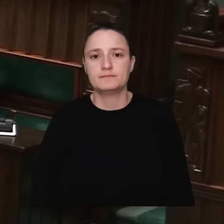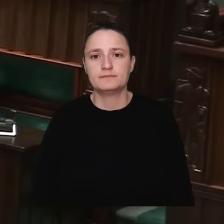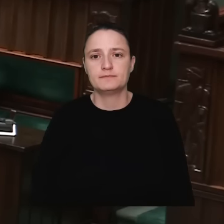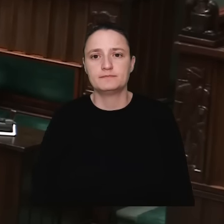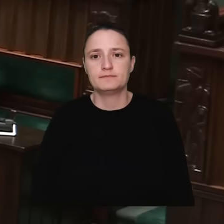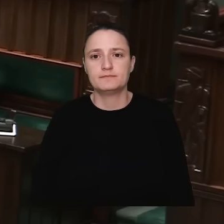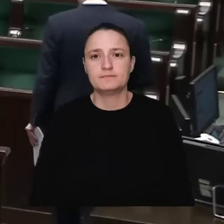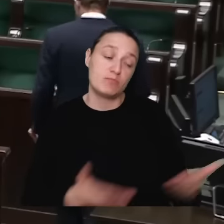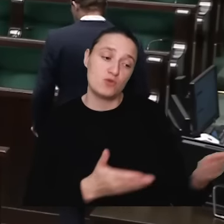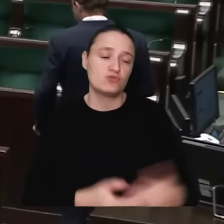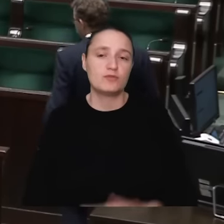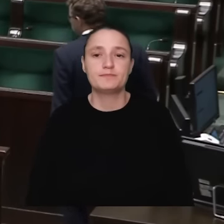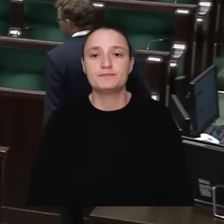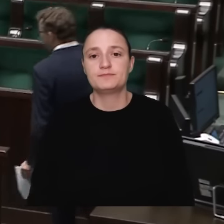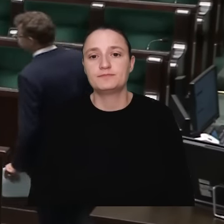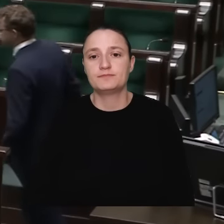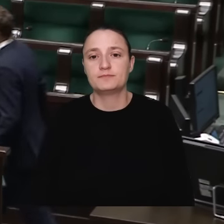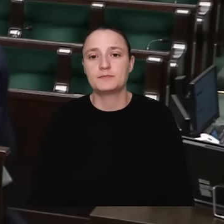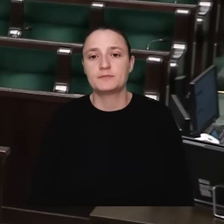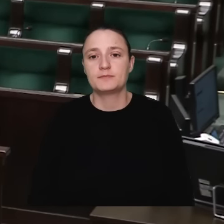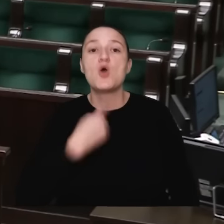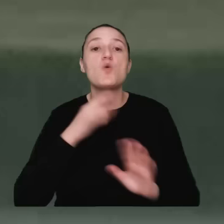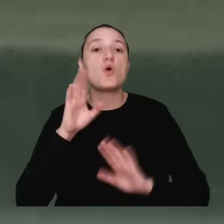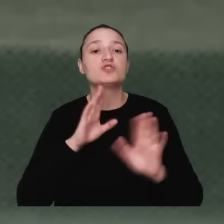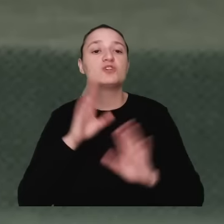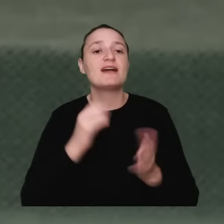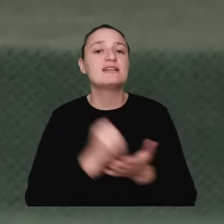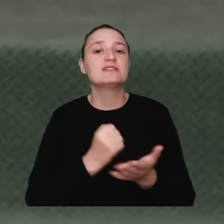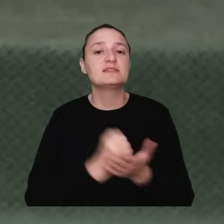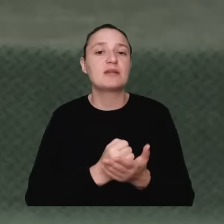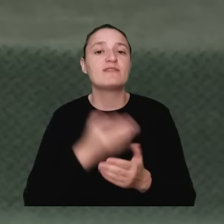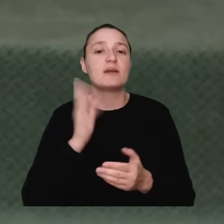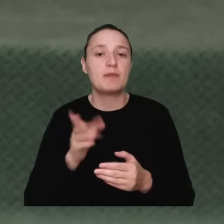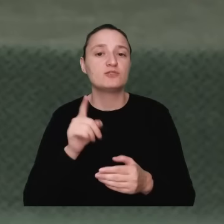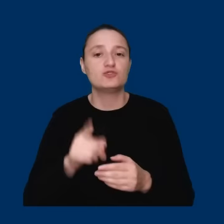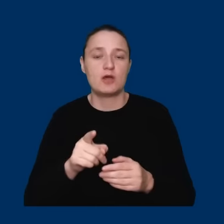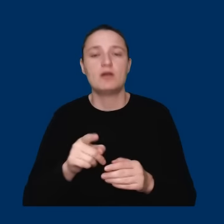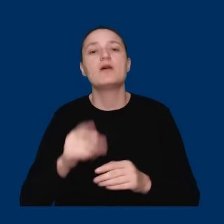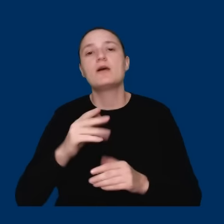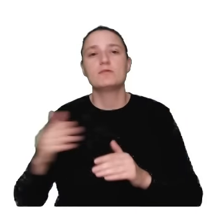Proszę. Do głosowania w tej sprawie przystąpimy w bloku głosowań.